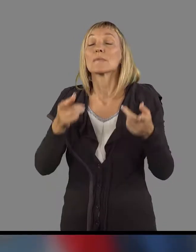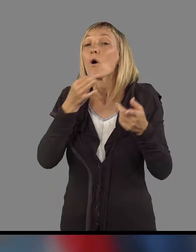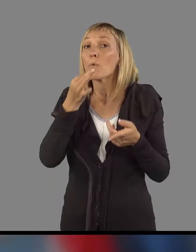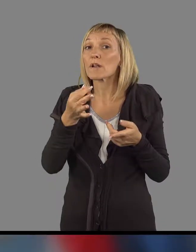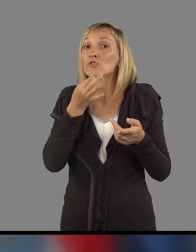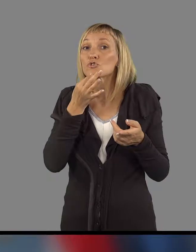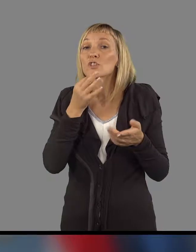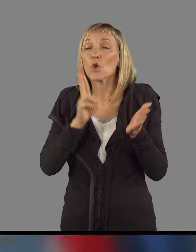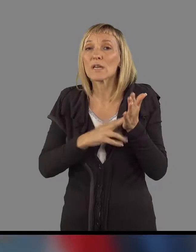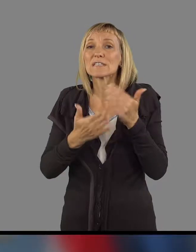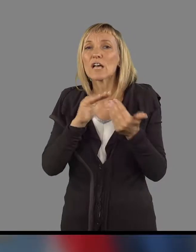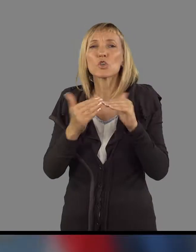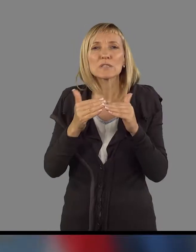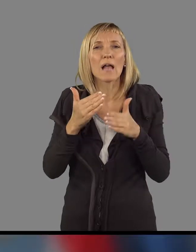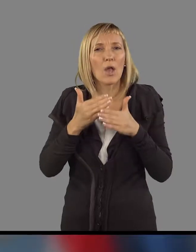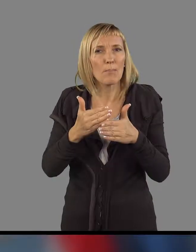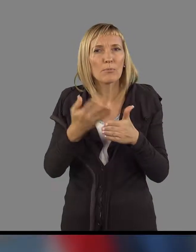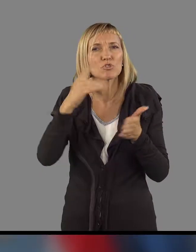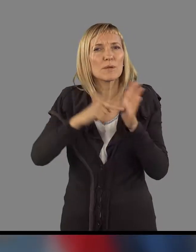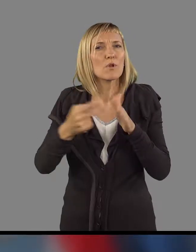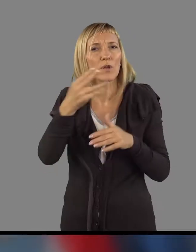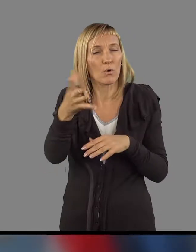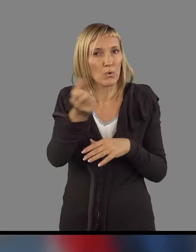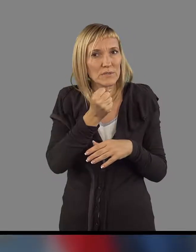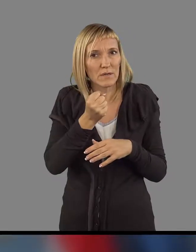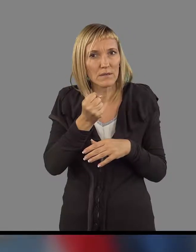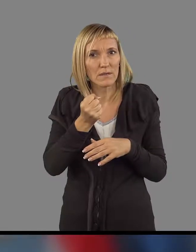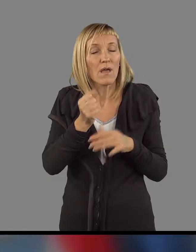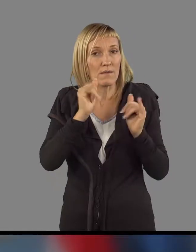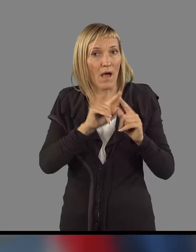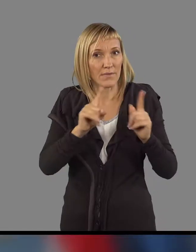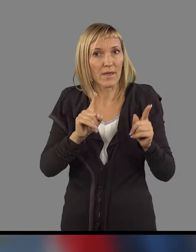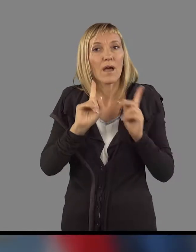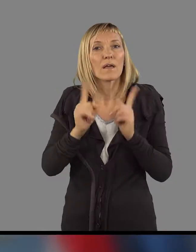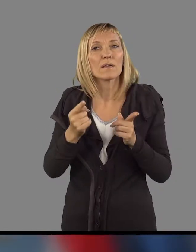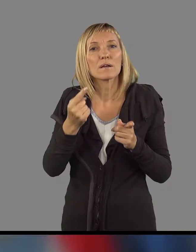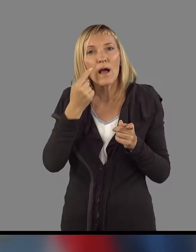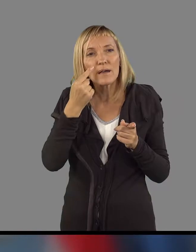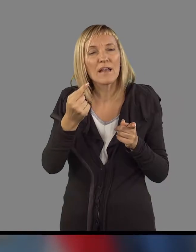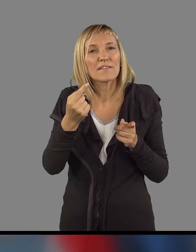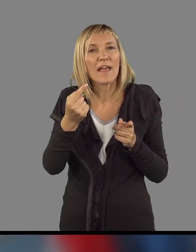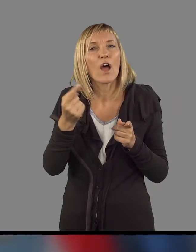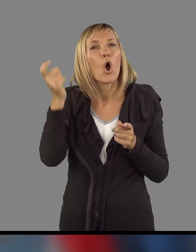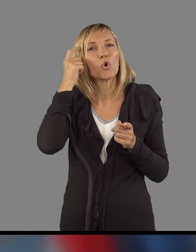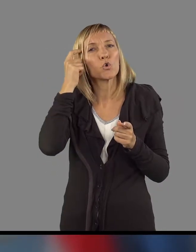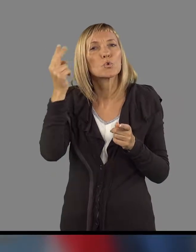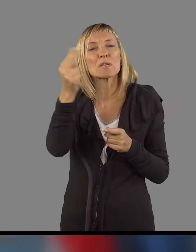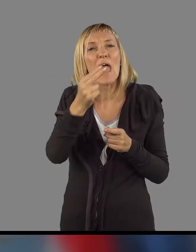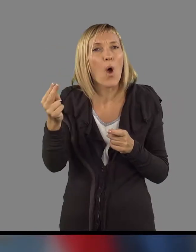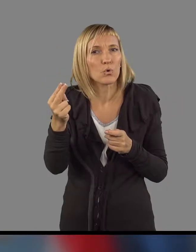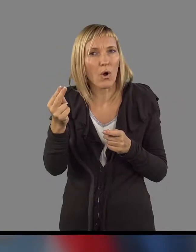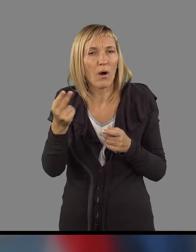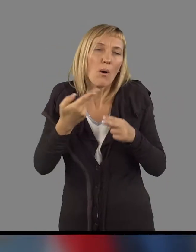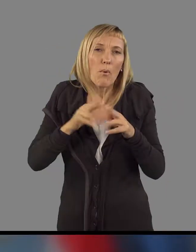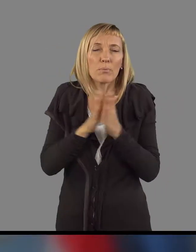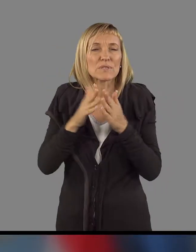In če drži, zakaj? Ali drži, da je bi danes tudi sprejeti kulturni evro, zakon o kulturnem evro, tako morda malo bolj